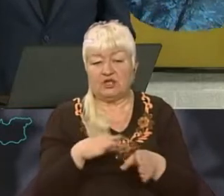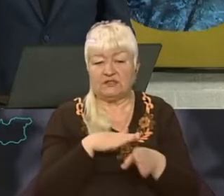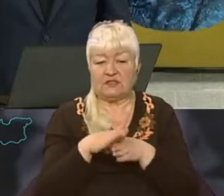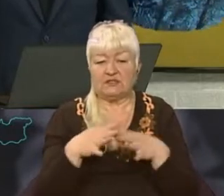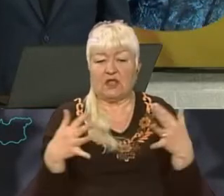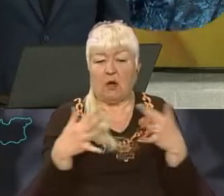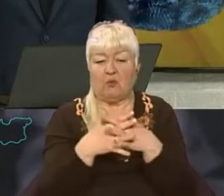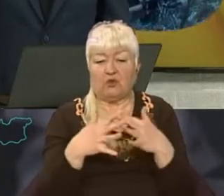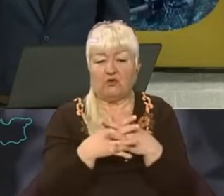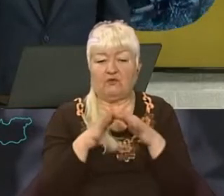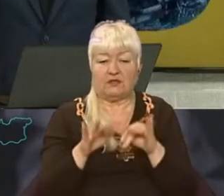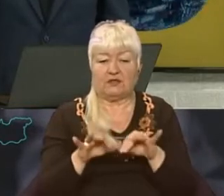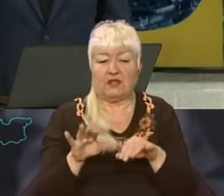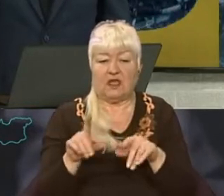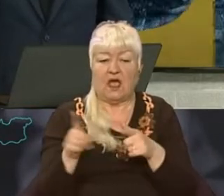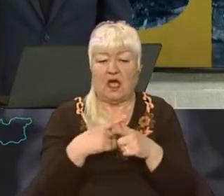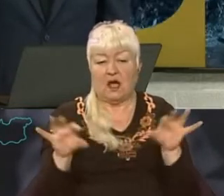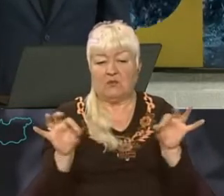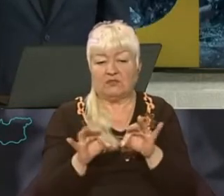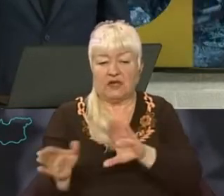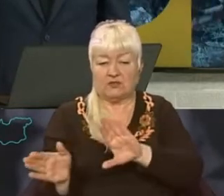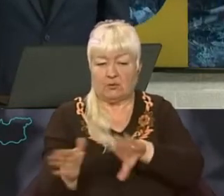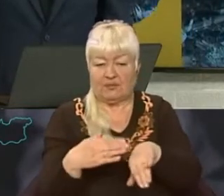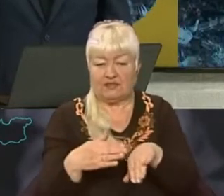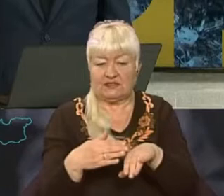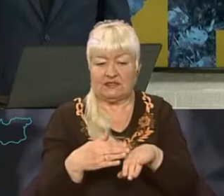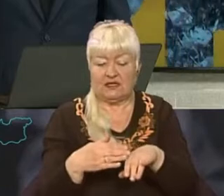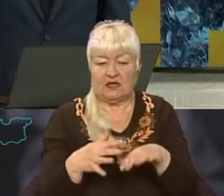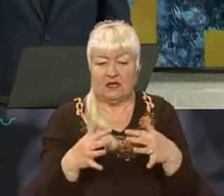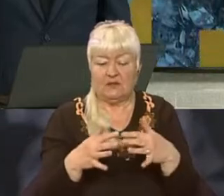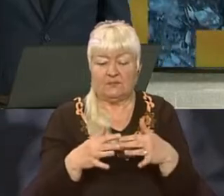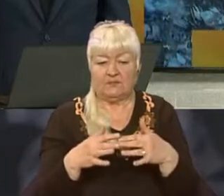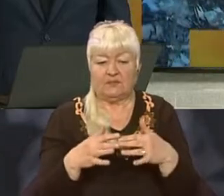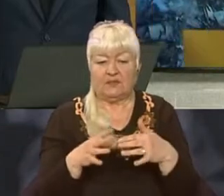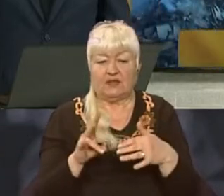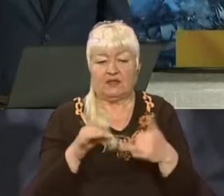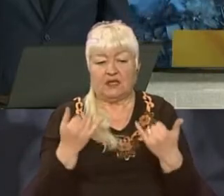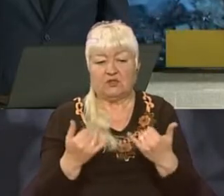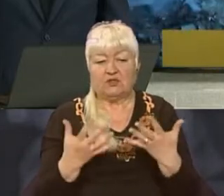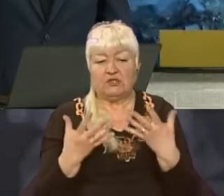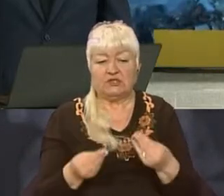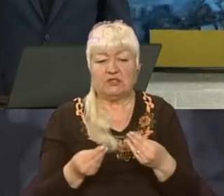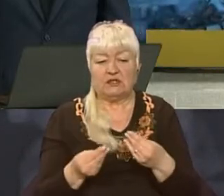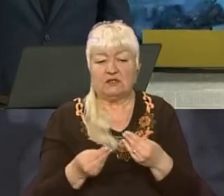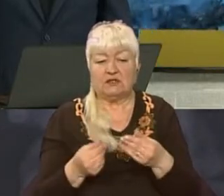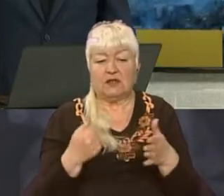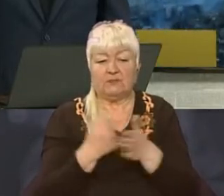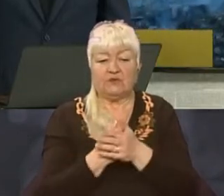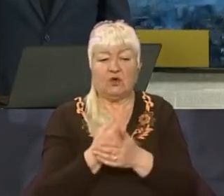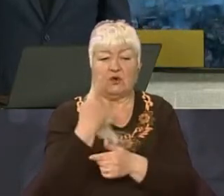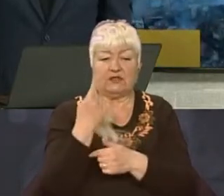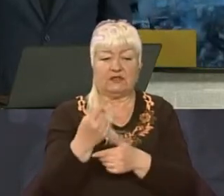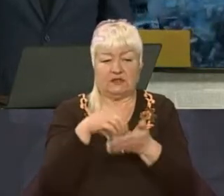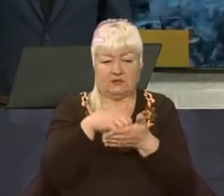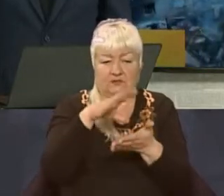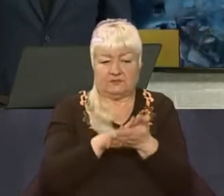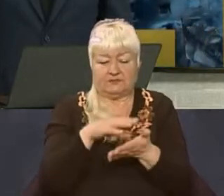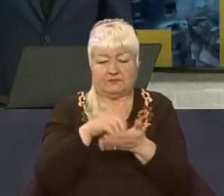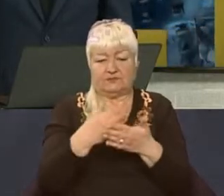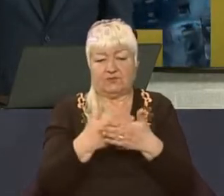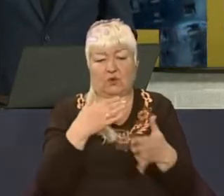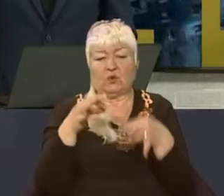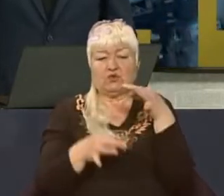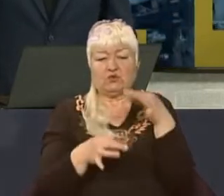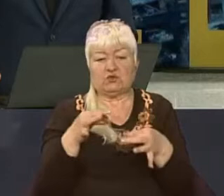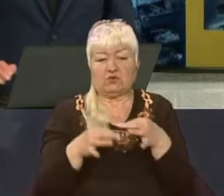бойових дій або одразу після нього. І хочу зазначити, що на сьогоднішній день до єдиного реєстру досудових